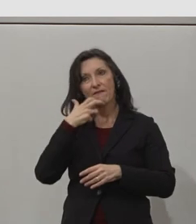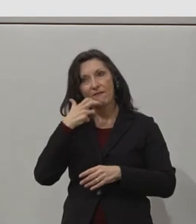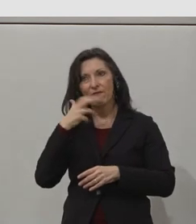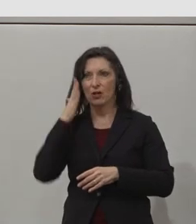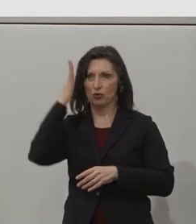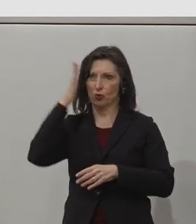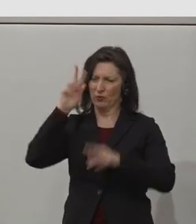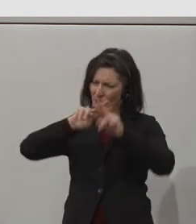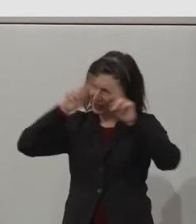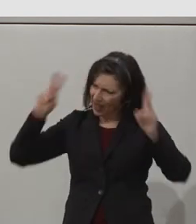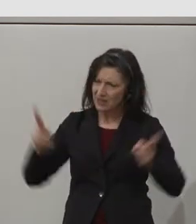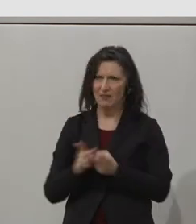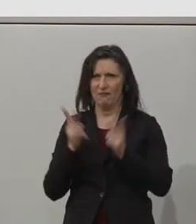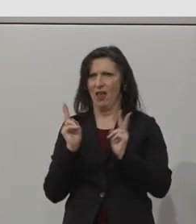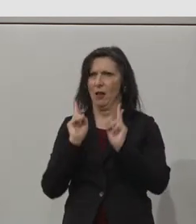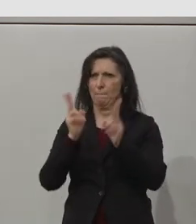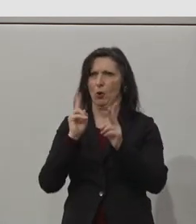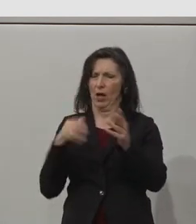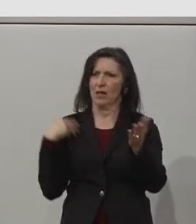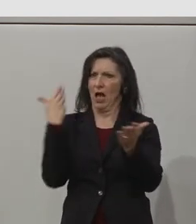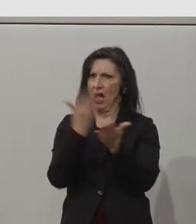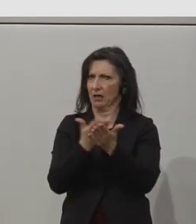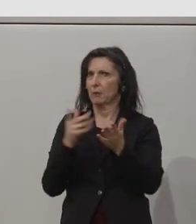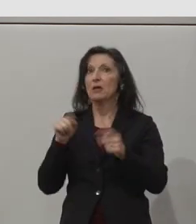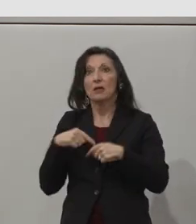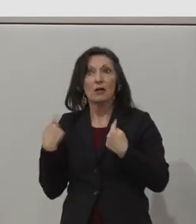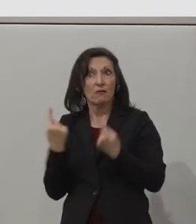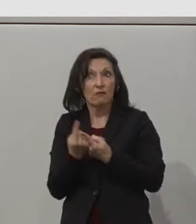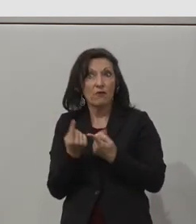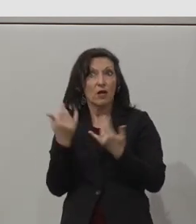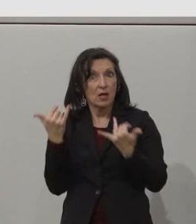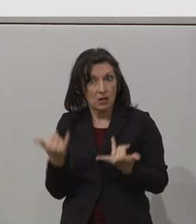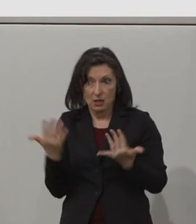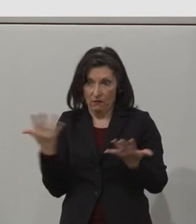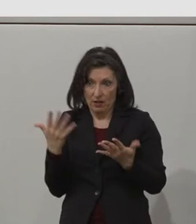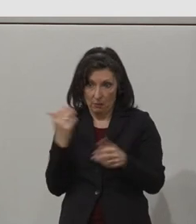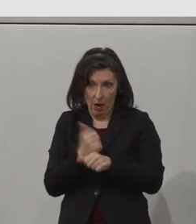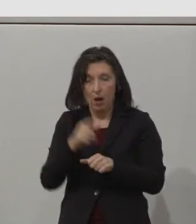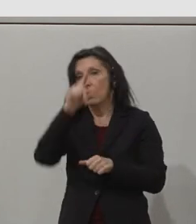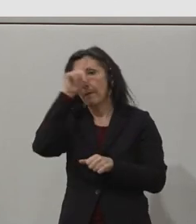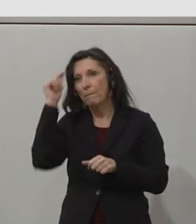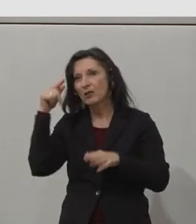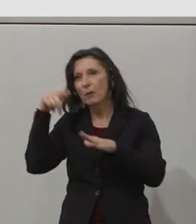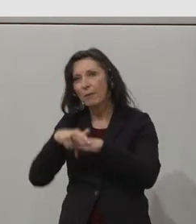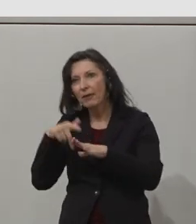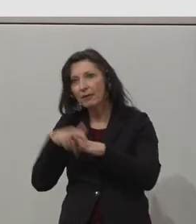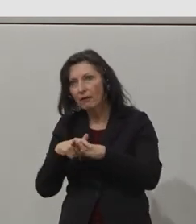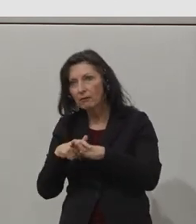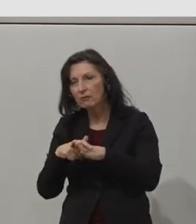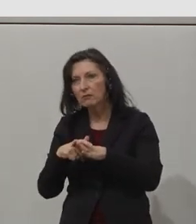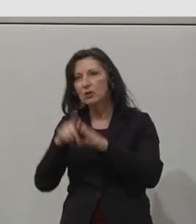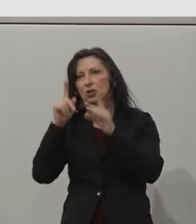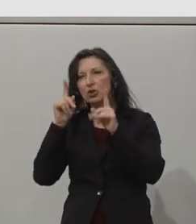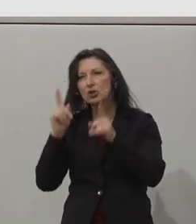workplace engagement for people with disabilities, an experience that adapts to their needs and allows